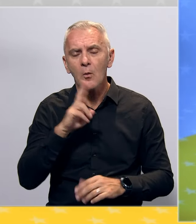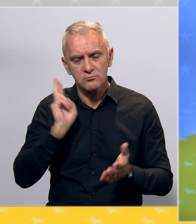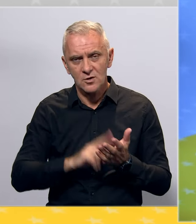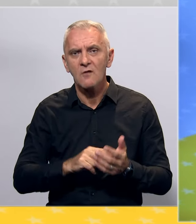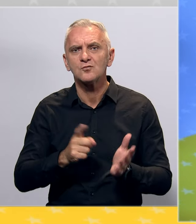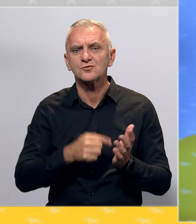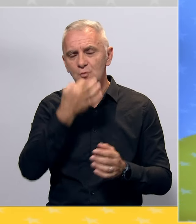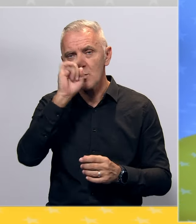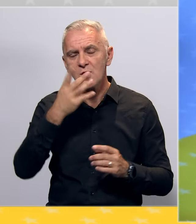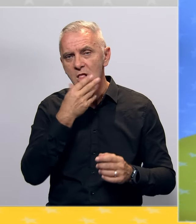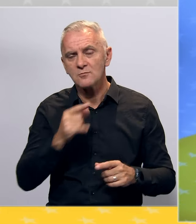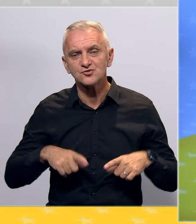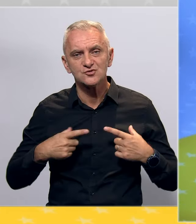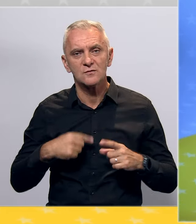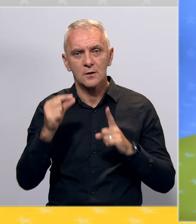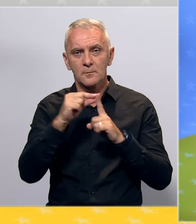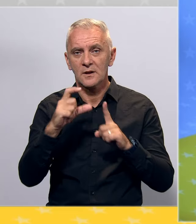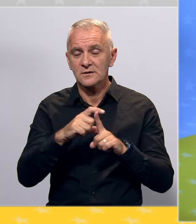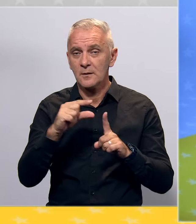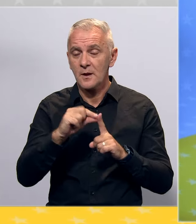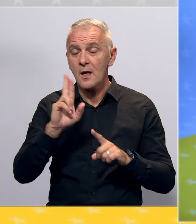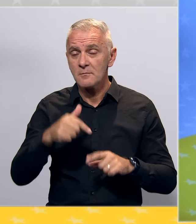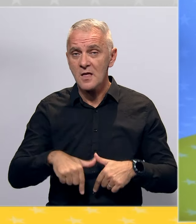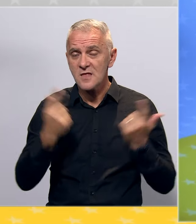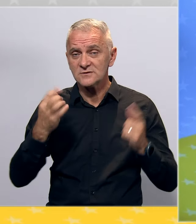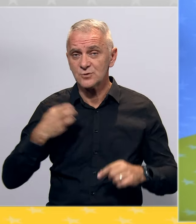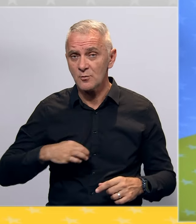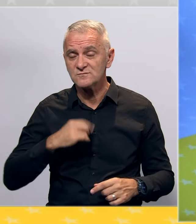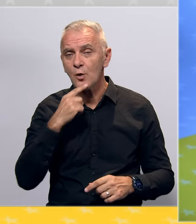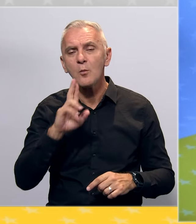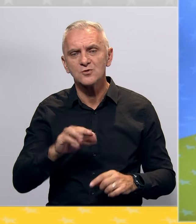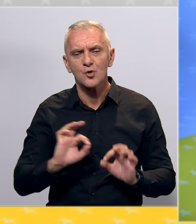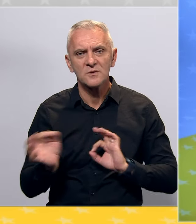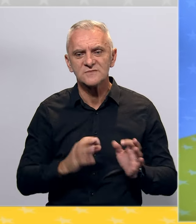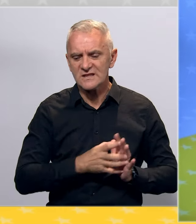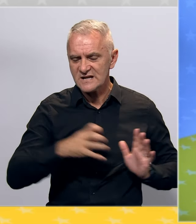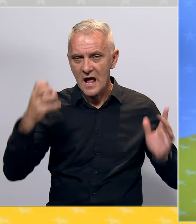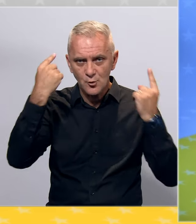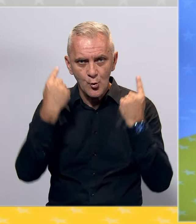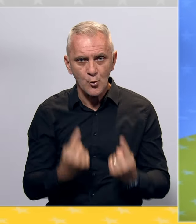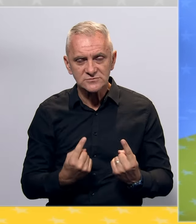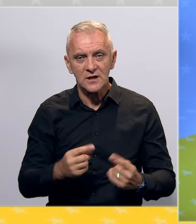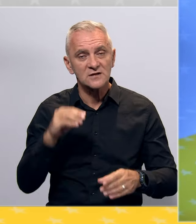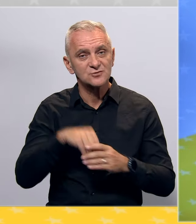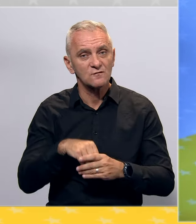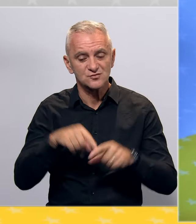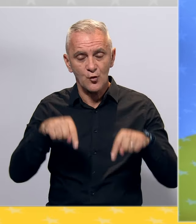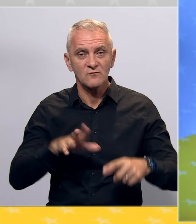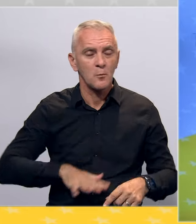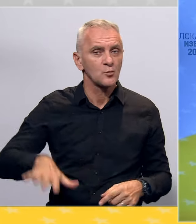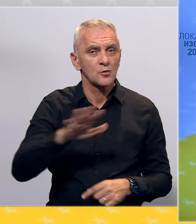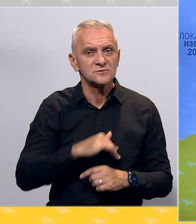i ljepši život. PDPA ima jasne mjere kojima se može obezbijediti trajni opstanak i ostanak stanovništva na ovim